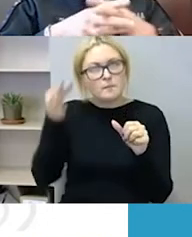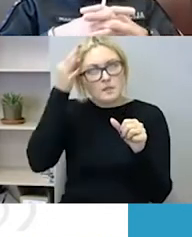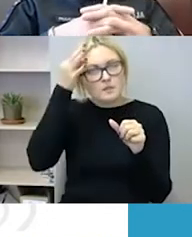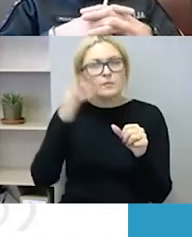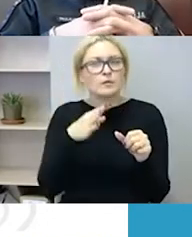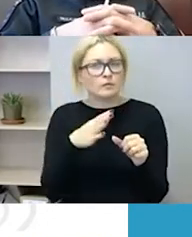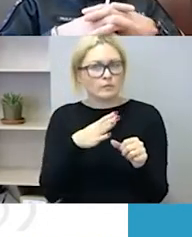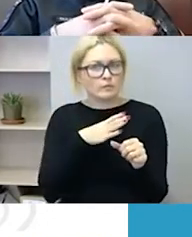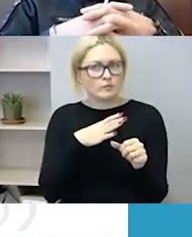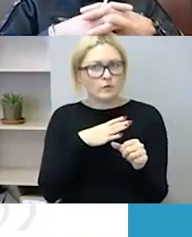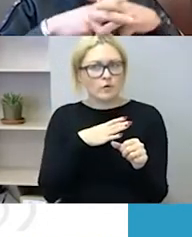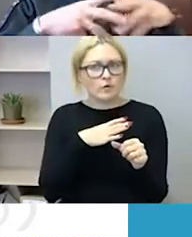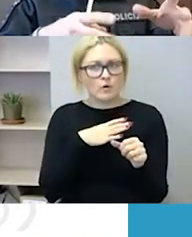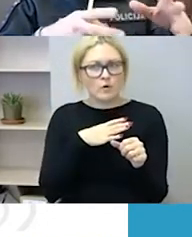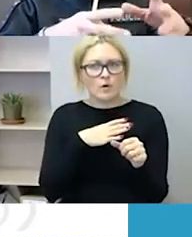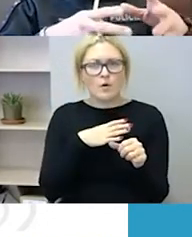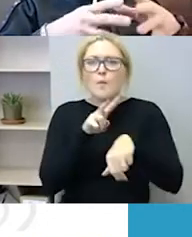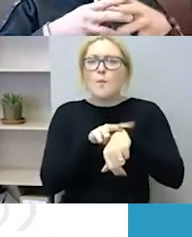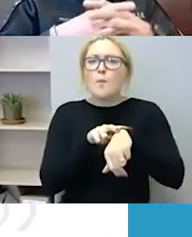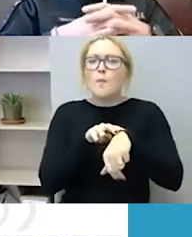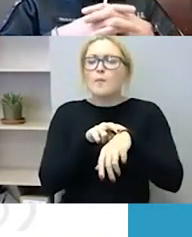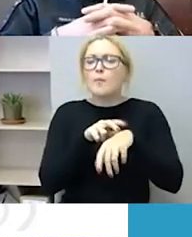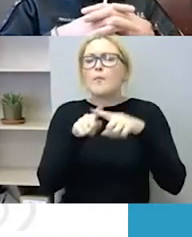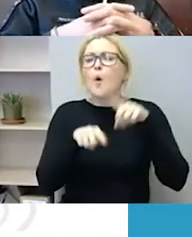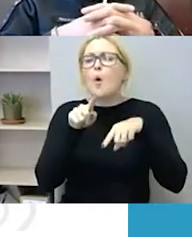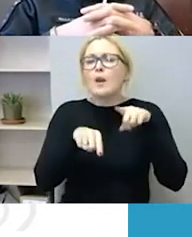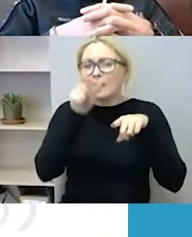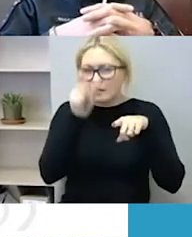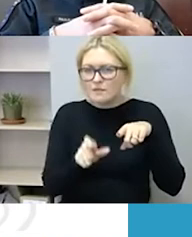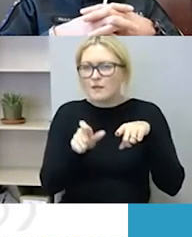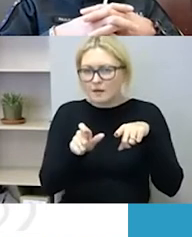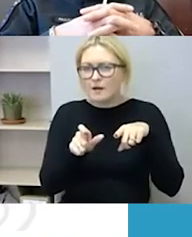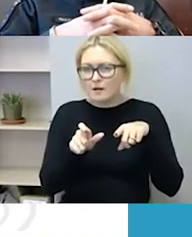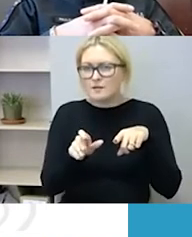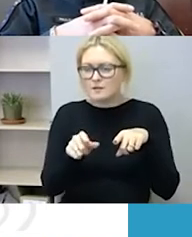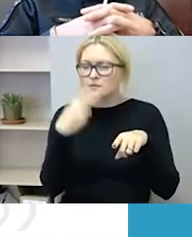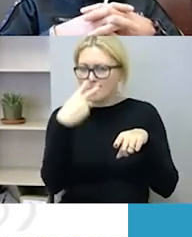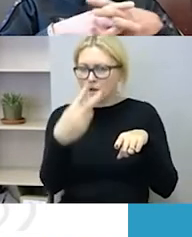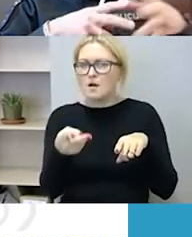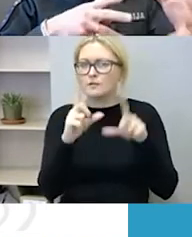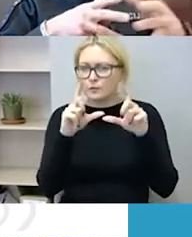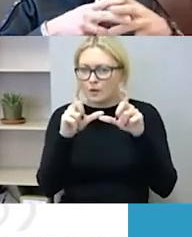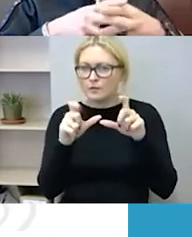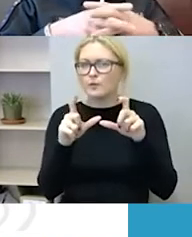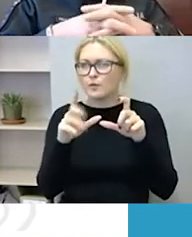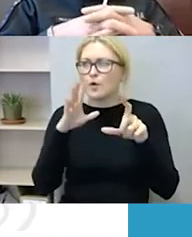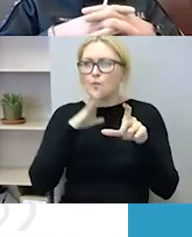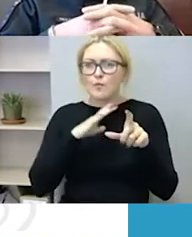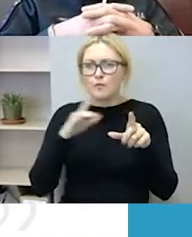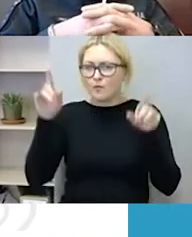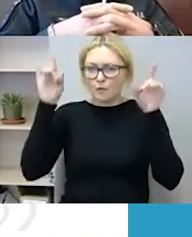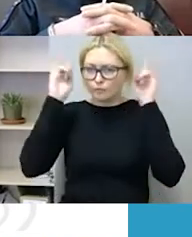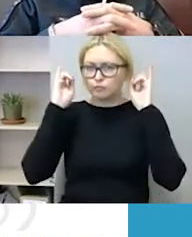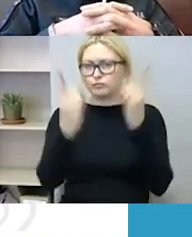labai išžymų politikos skrydį, kuris tikrai labai išgarsėjo per širenginį ir